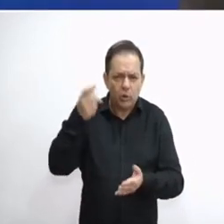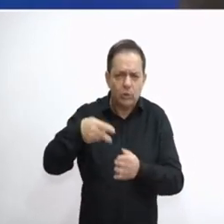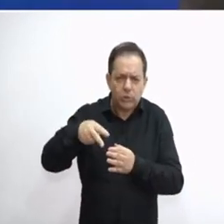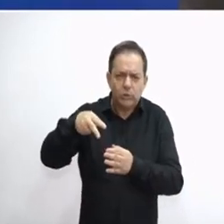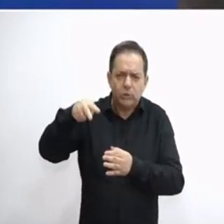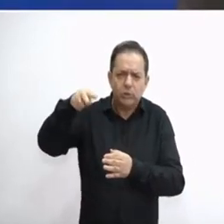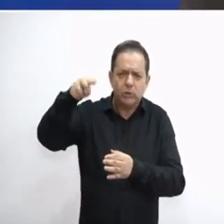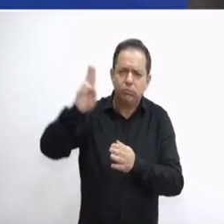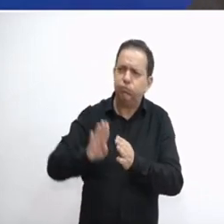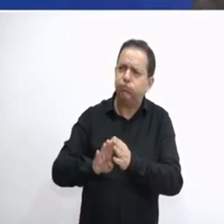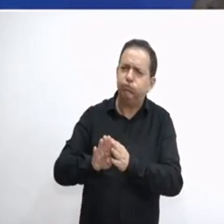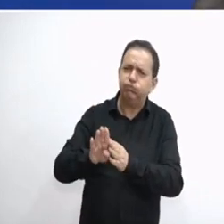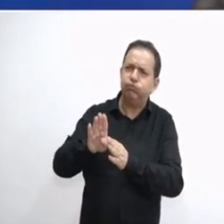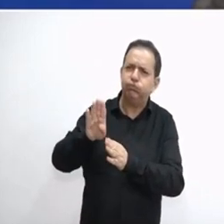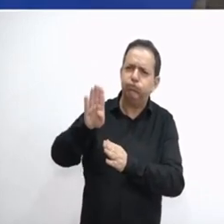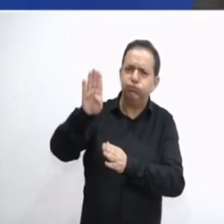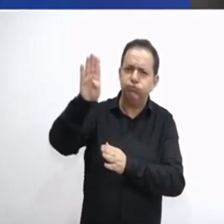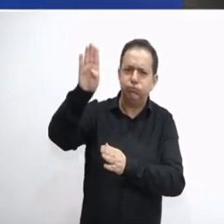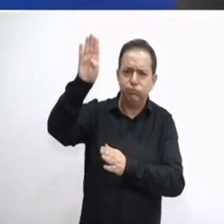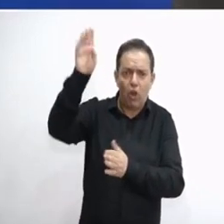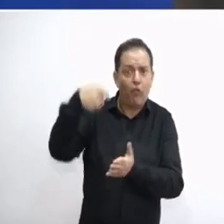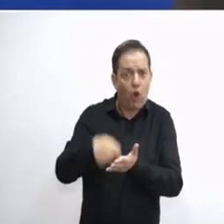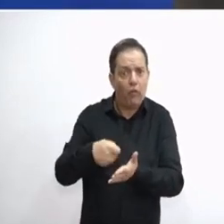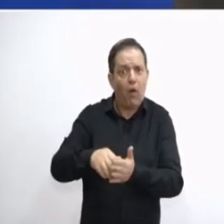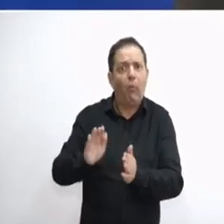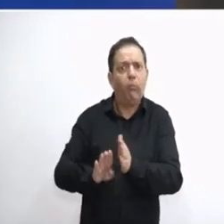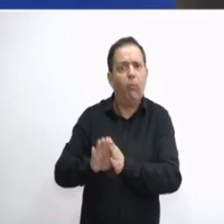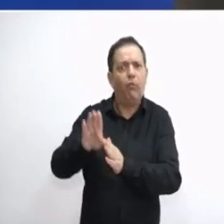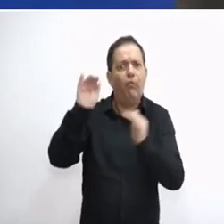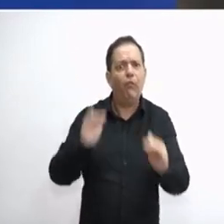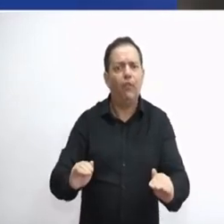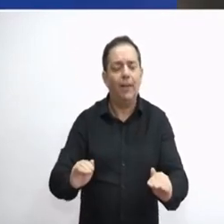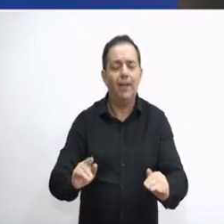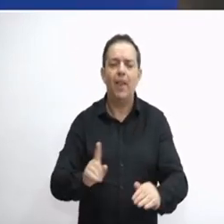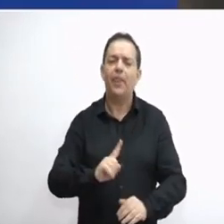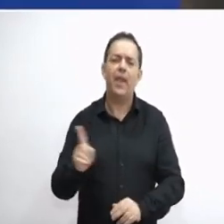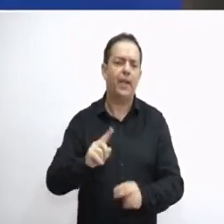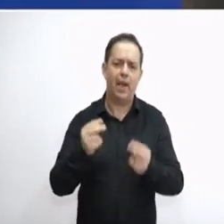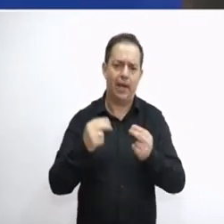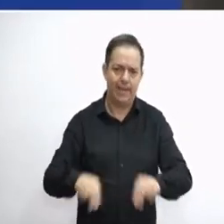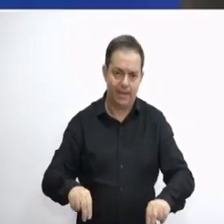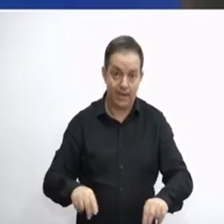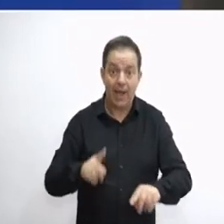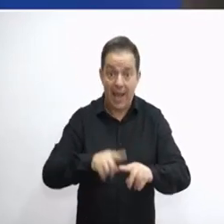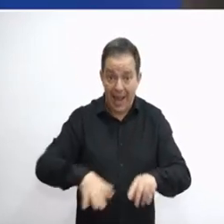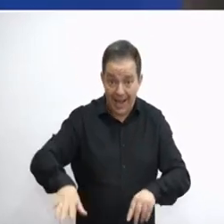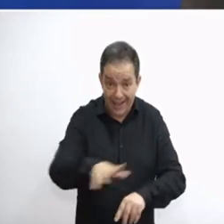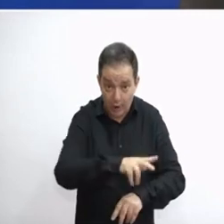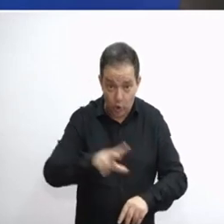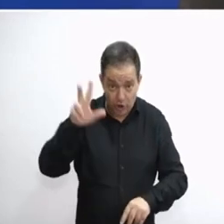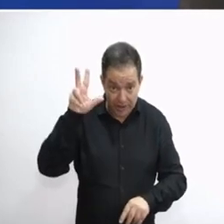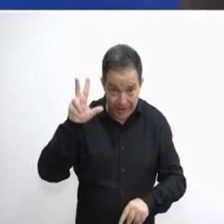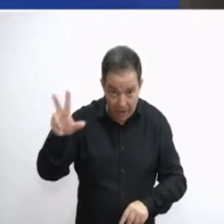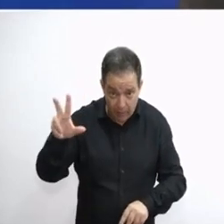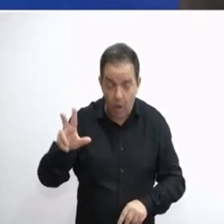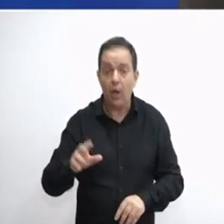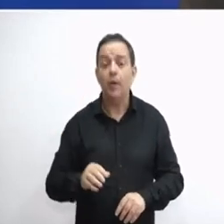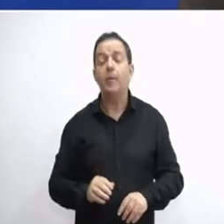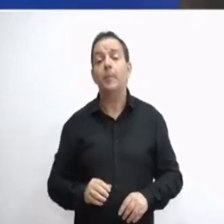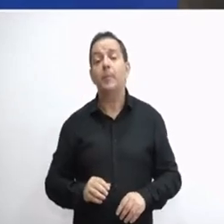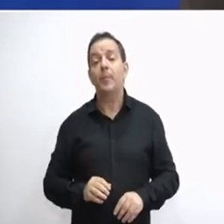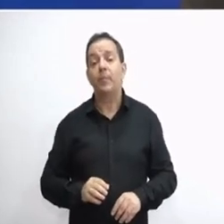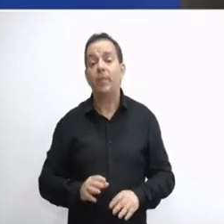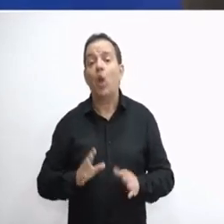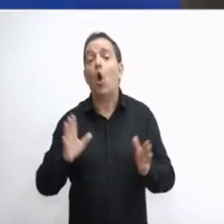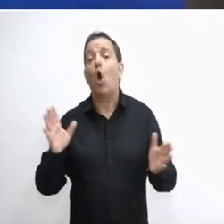Καλπάζει συνεχώς. Με όλους αυτούς τους φόρους. Άρα δεν είναι εκεί η λύση. Ουσιαστικά η Ελλήνιο Συνέλευση θα βγάλει οποιοδήποτε